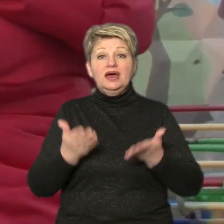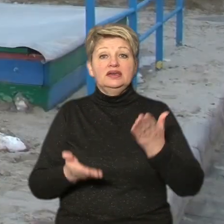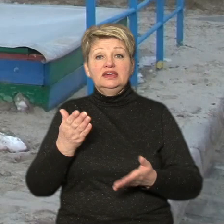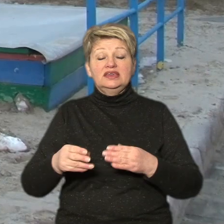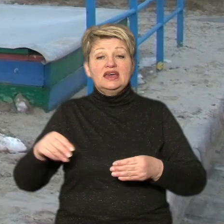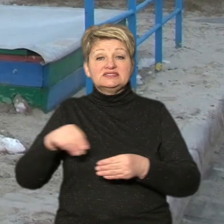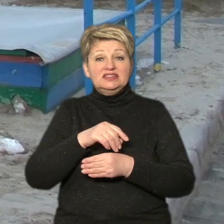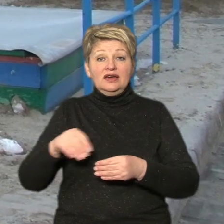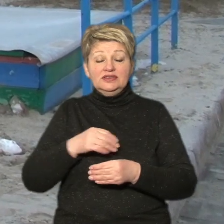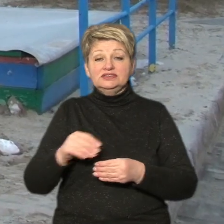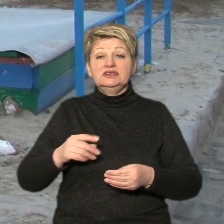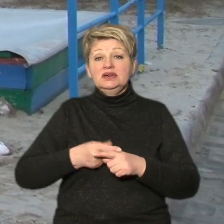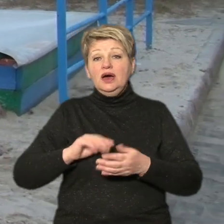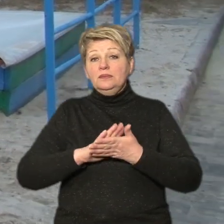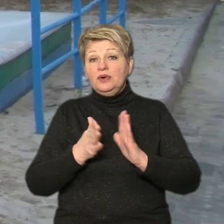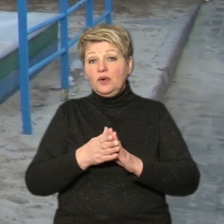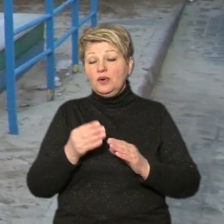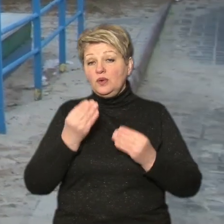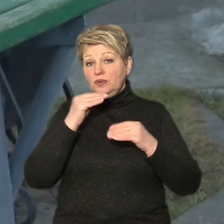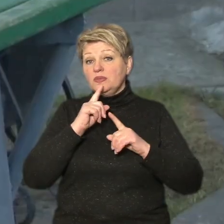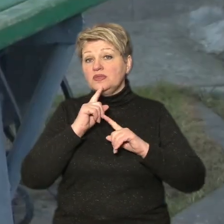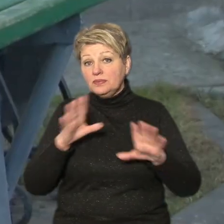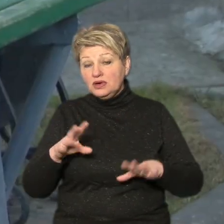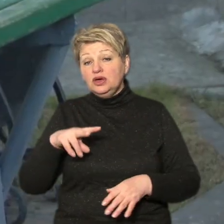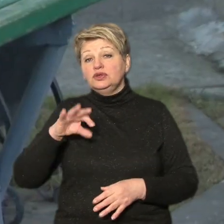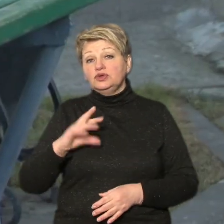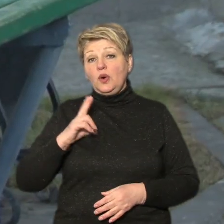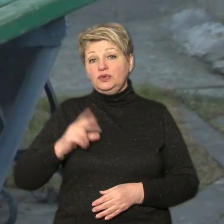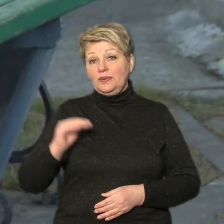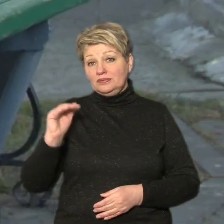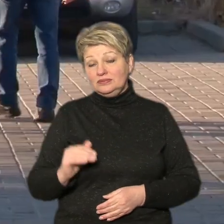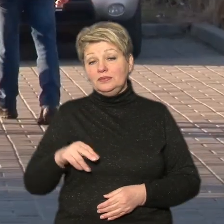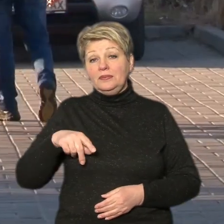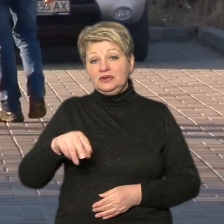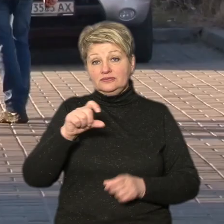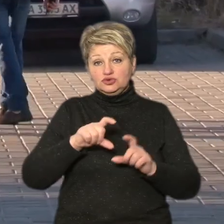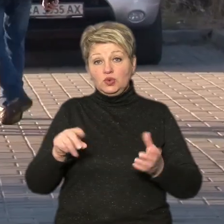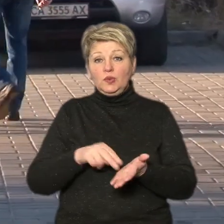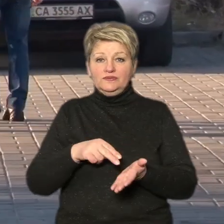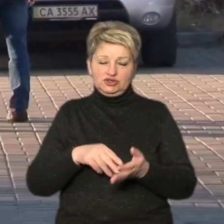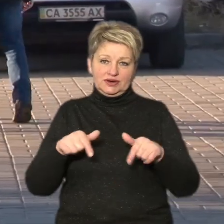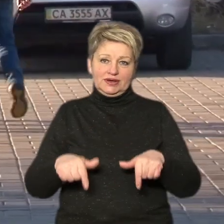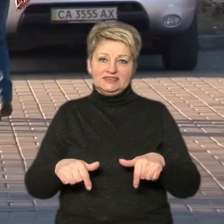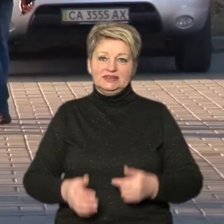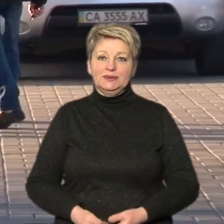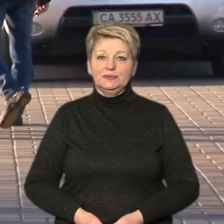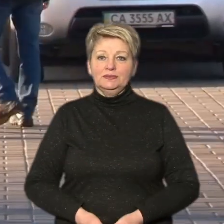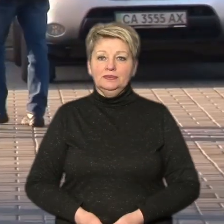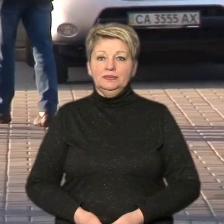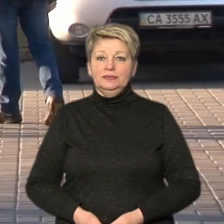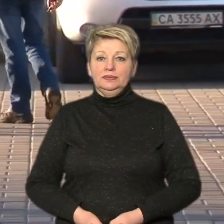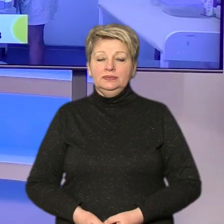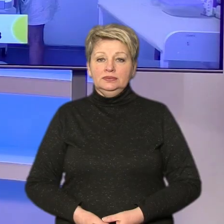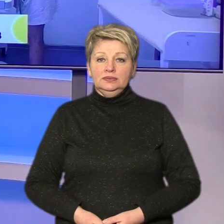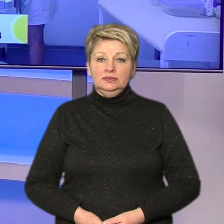у Слав'янську не поліпшиться, то Миланка вперше клас піде у Черкасах. Марія Гаврилян, Тамаз Горозі, Олександр Костенніков, Суспільне новини, Черкаси.